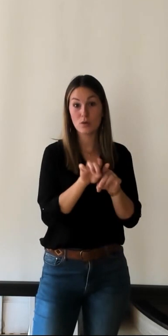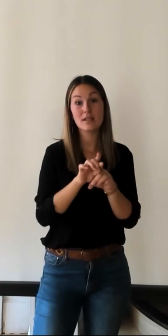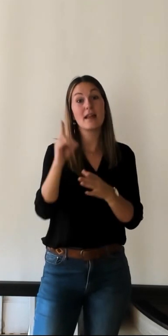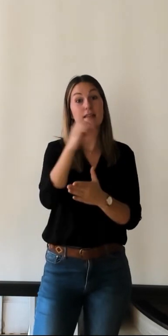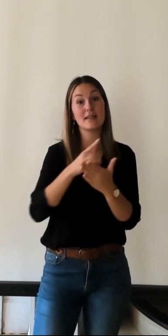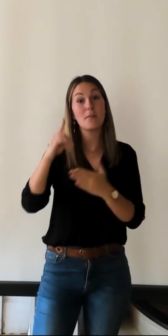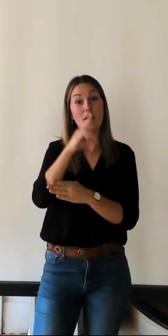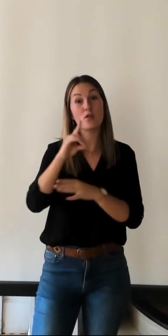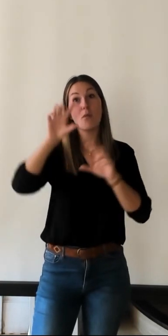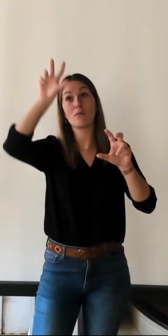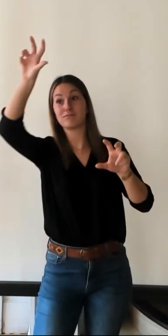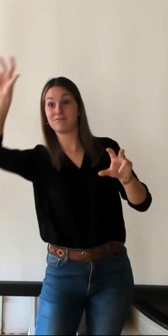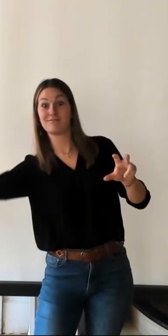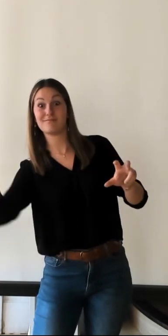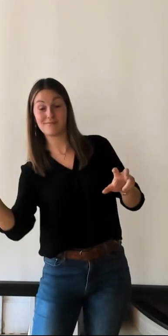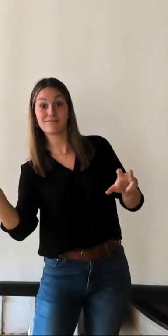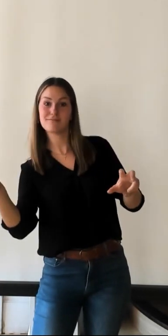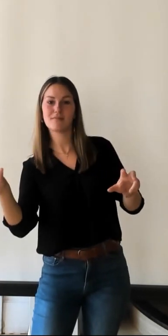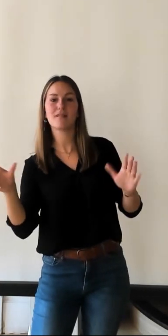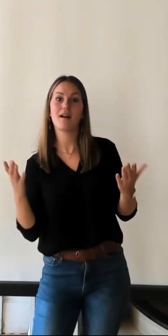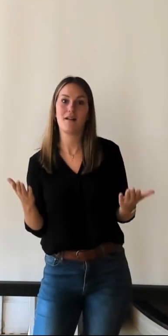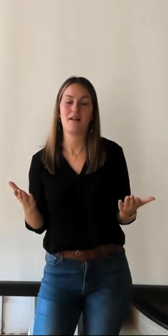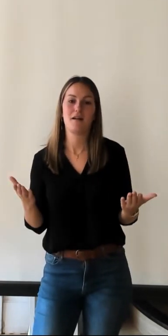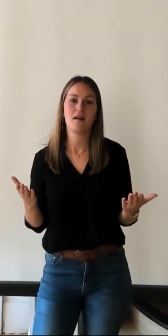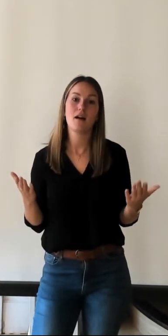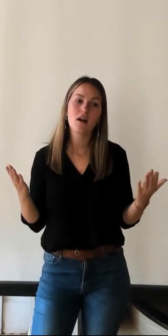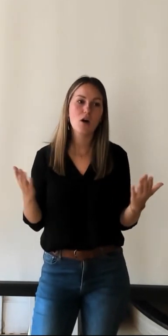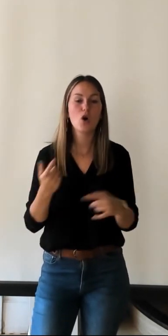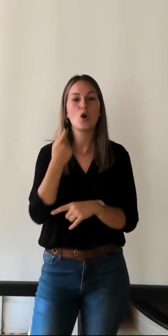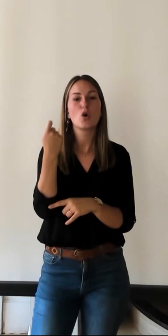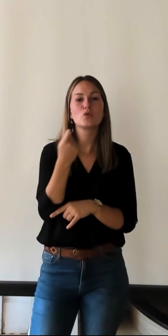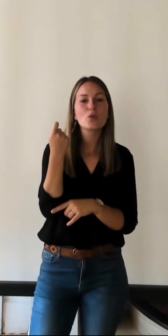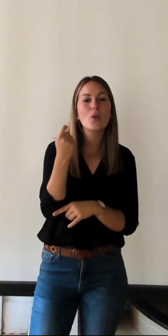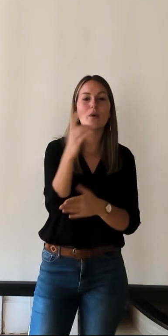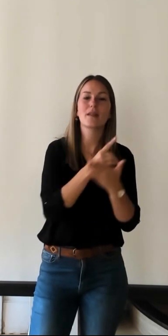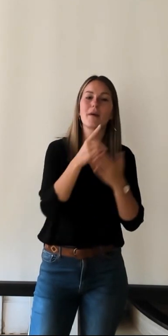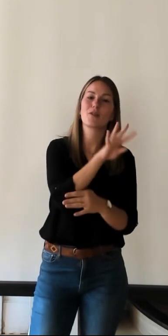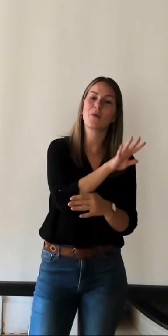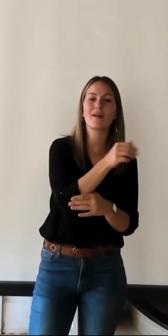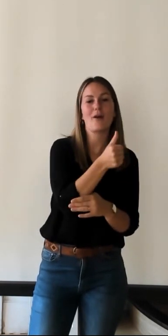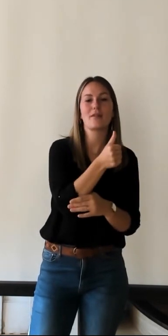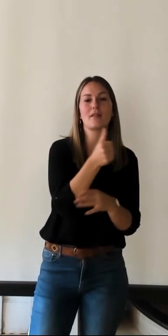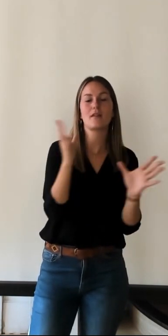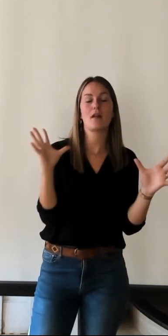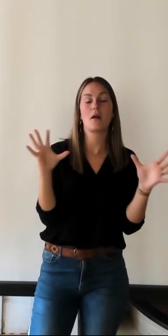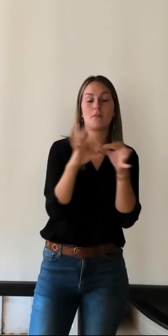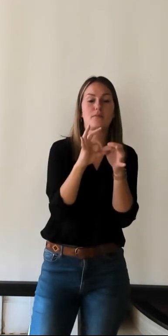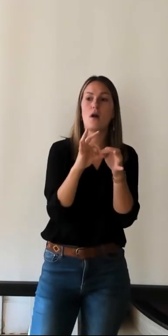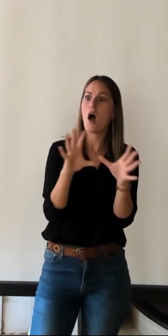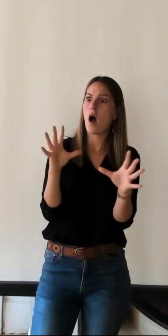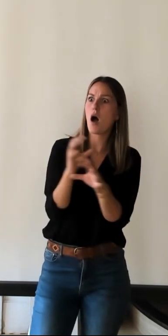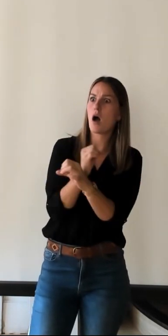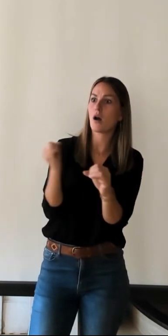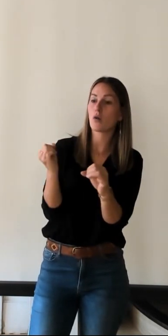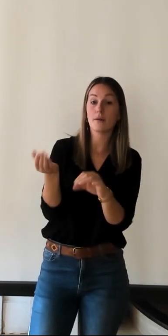Sarthe et de la Mayenne et maintenant on est émerveillé quand la Touraine et le Loire-et-Cher font projet commun alors